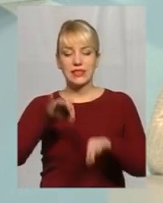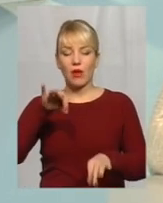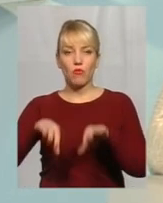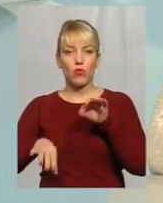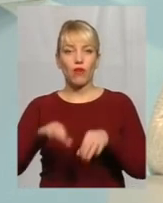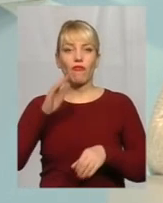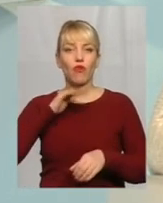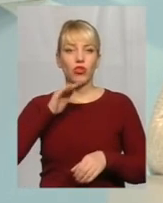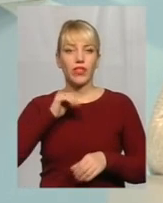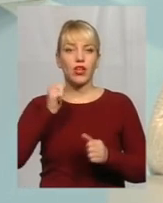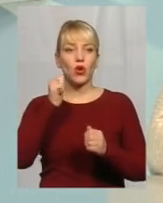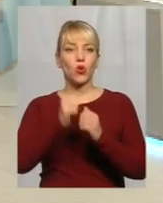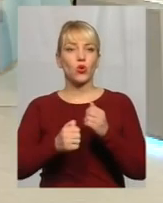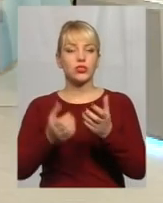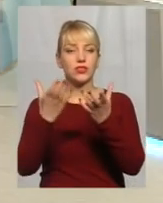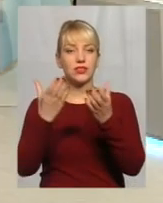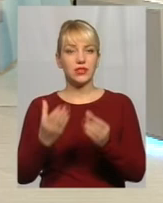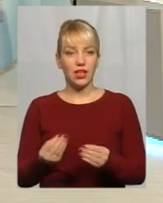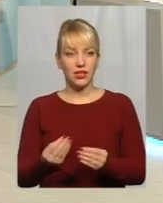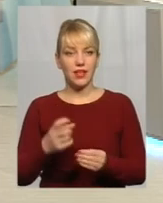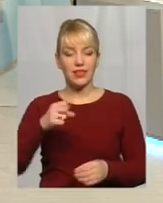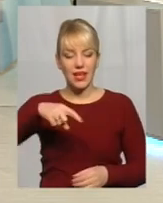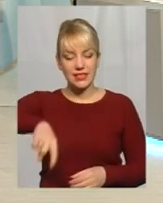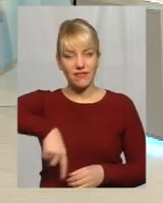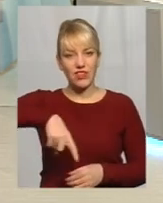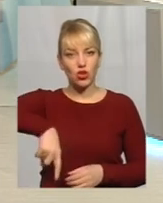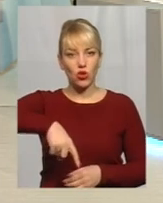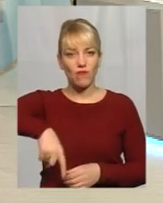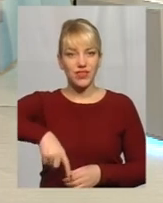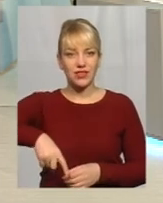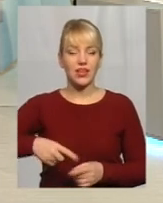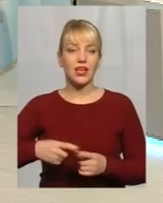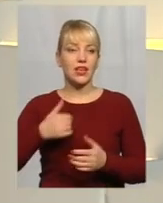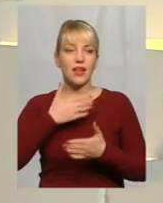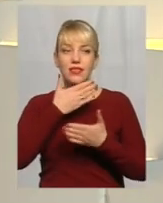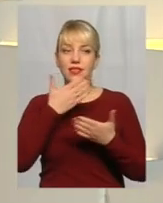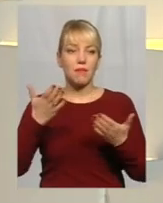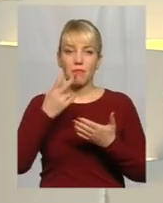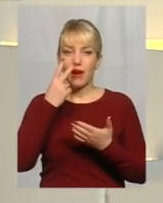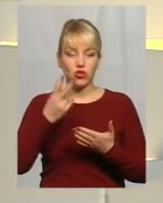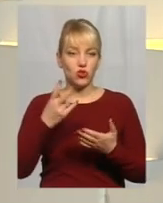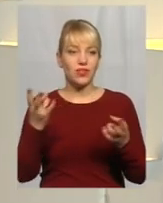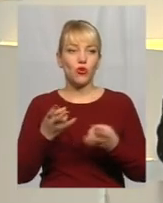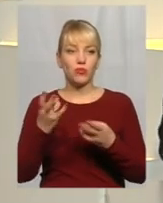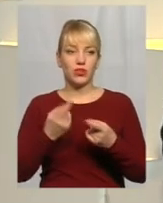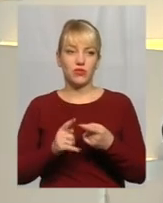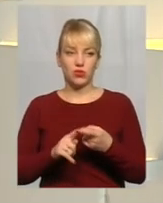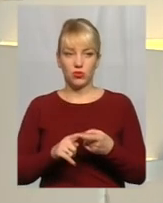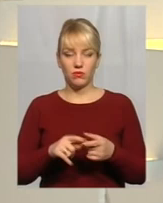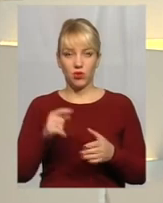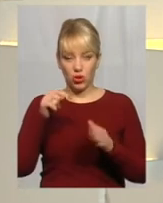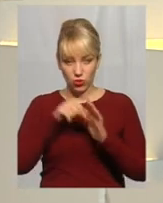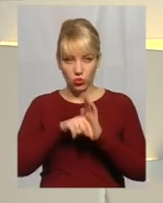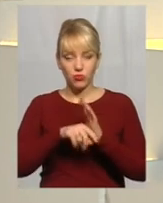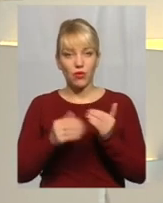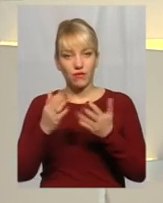день на свердловинах наших, то я не бачу необхідності в цьому Тобто, Ви вважаєте,